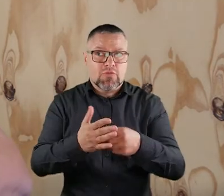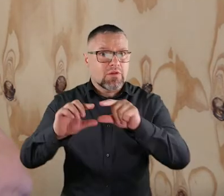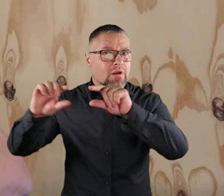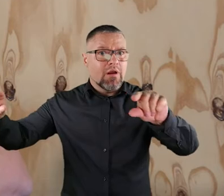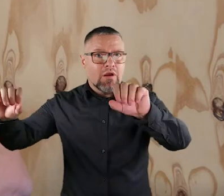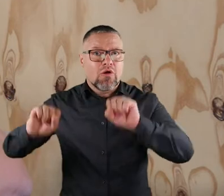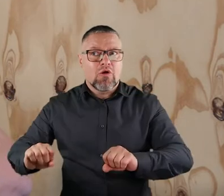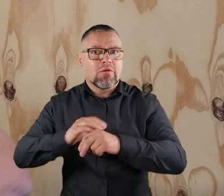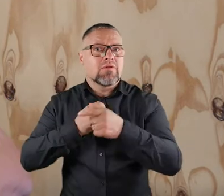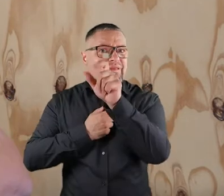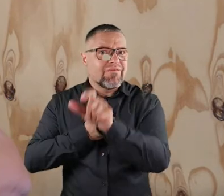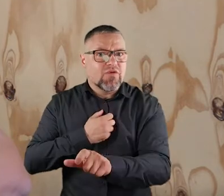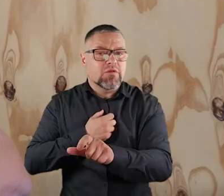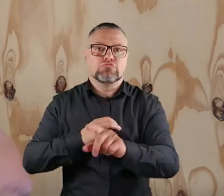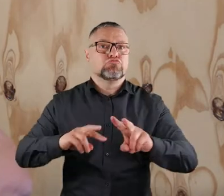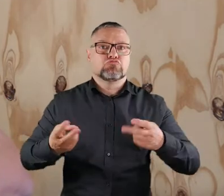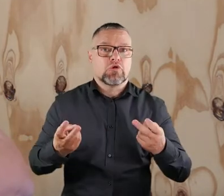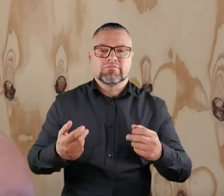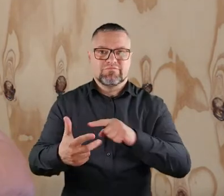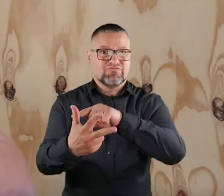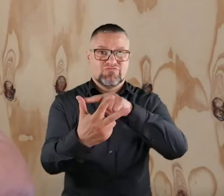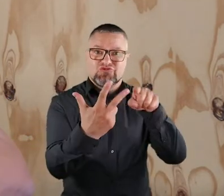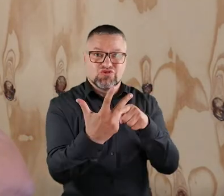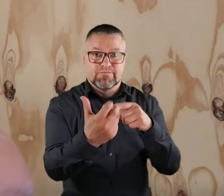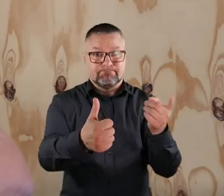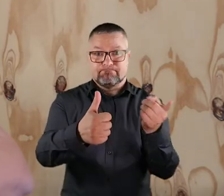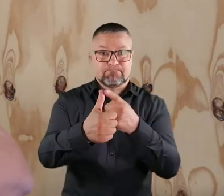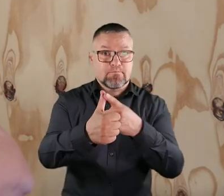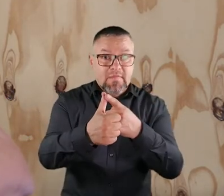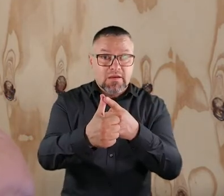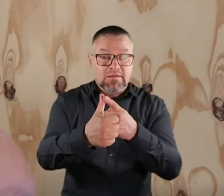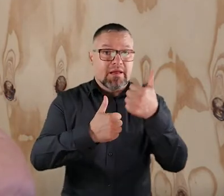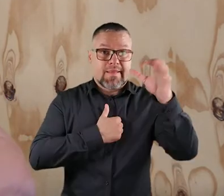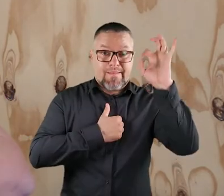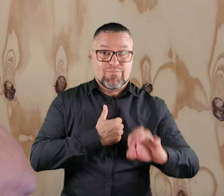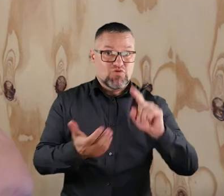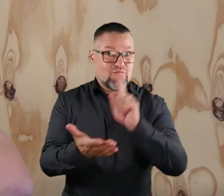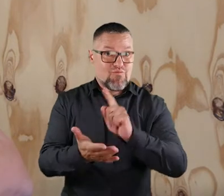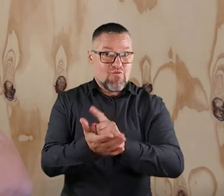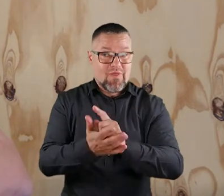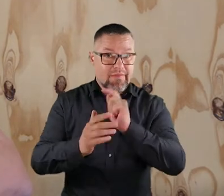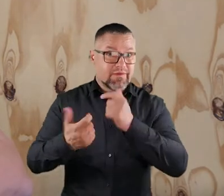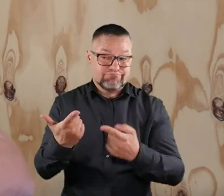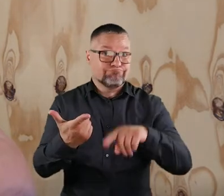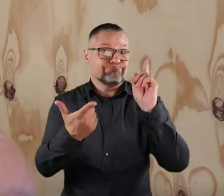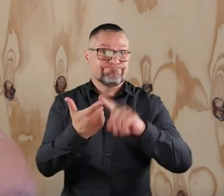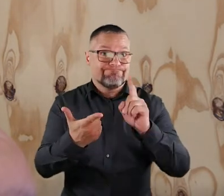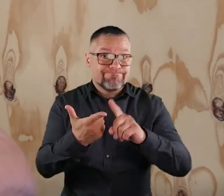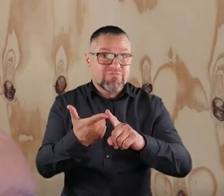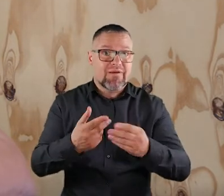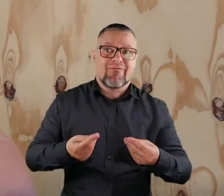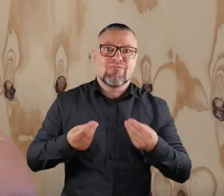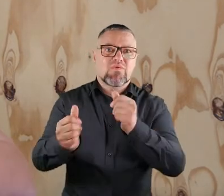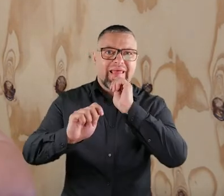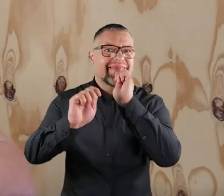środki na subkoncie? Środki na subkoncie mogą pojawić się z trzech źródeł. Pierwszym jest 1% podatku dochodowego. Drugim